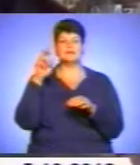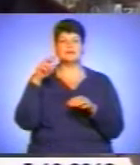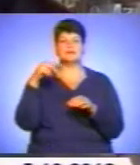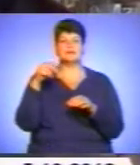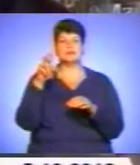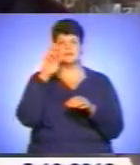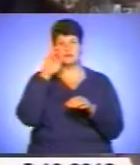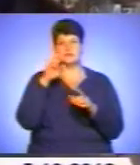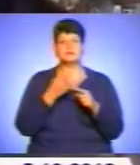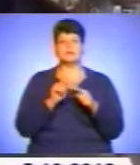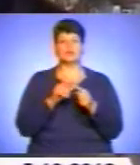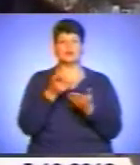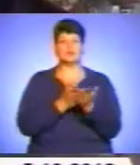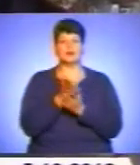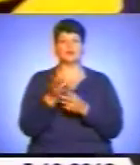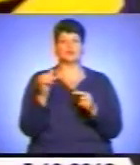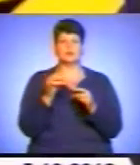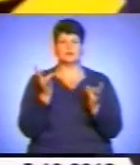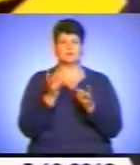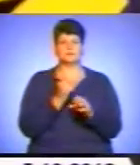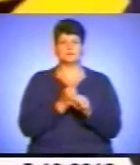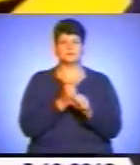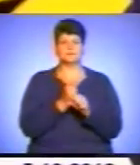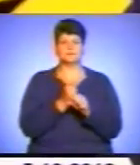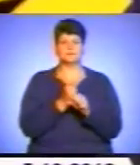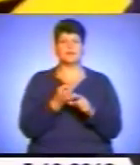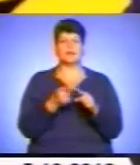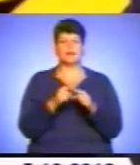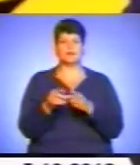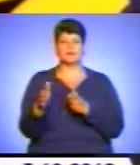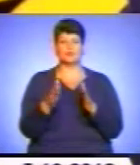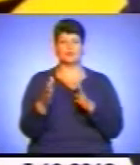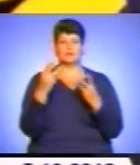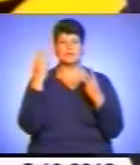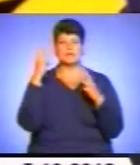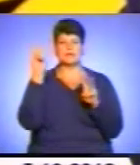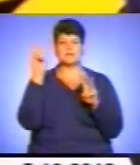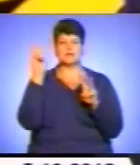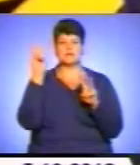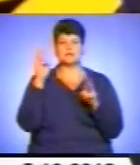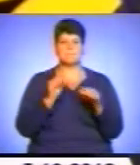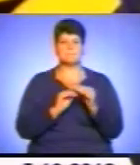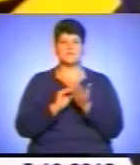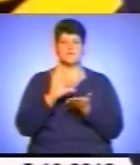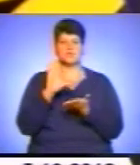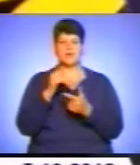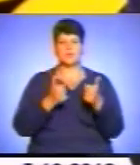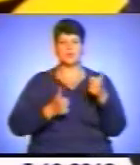іншим промисловим об'єктам нашої держави. Це путь модернізації, повищення